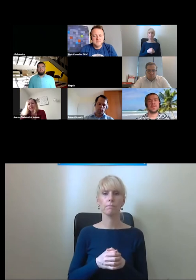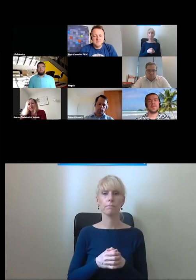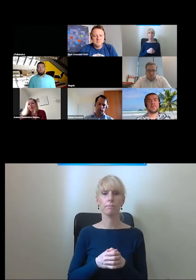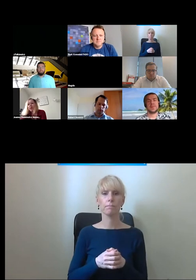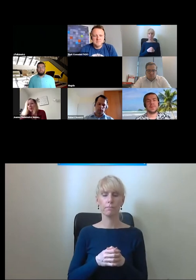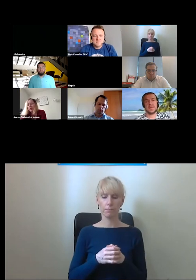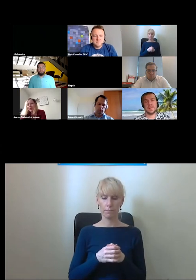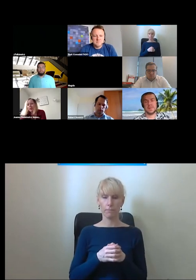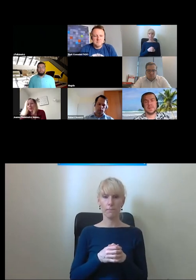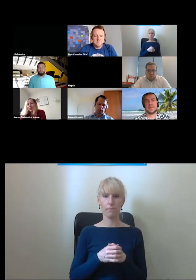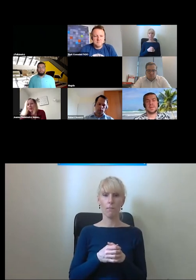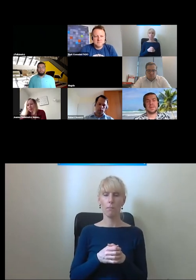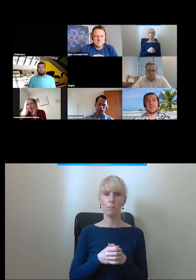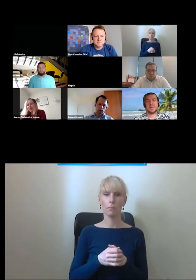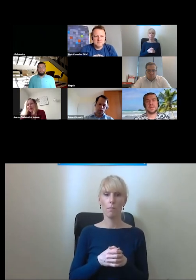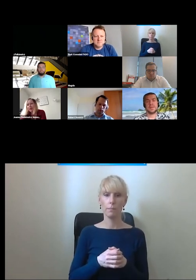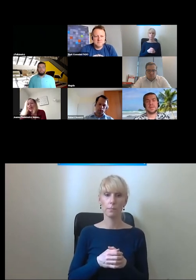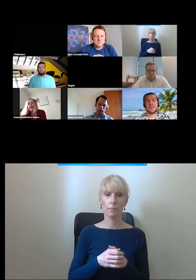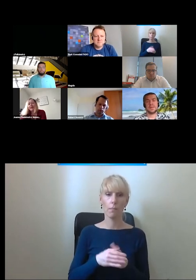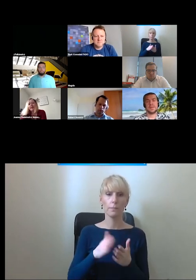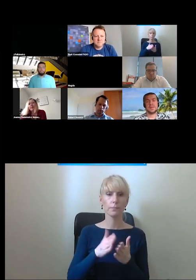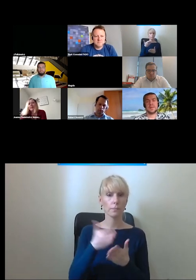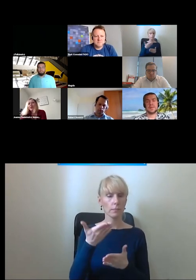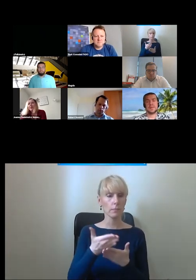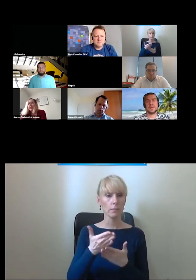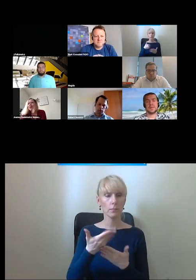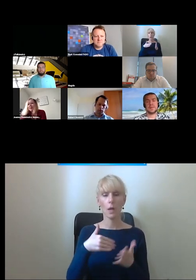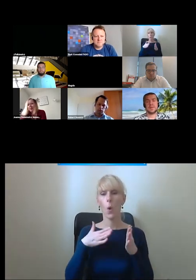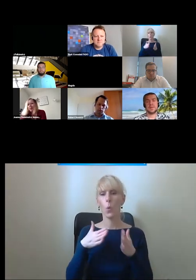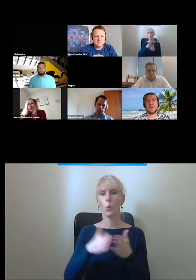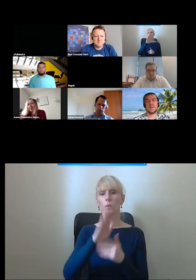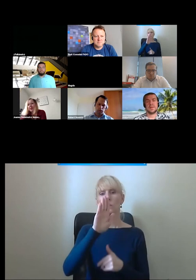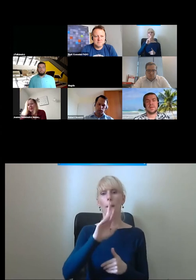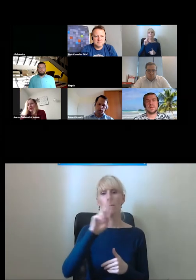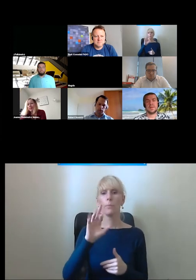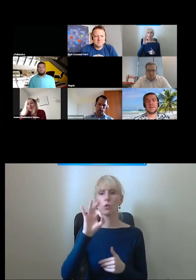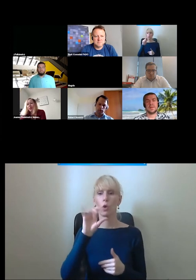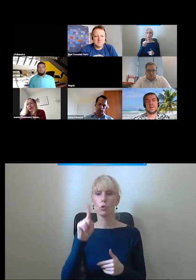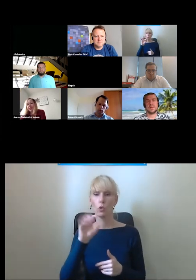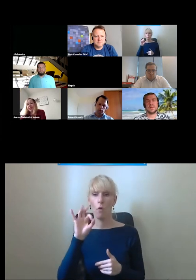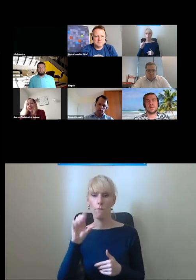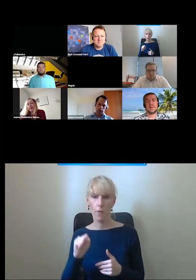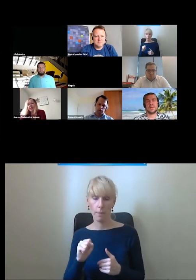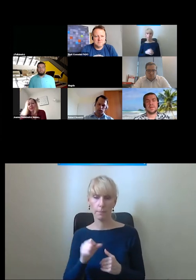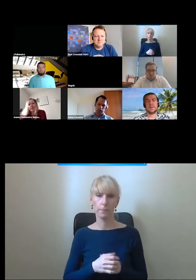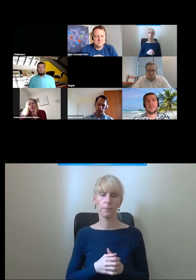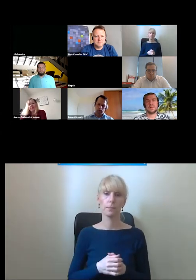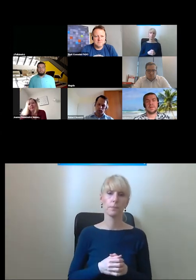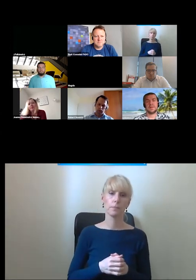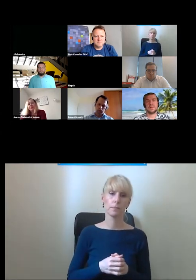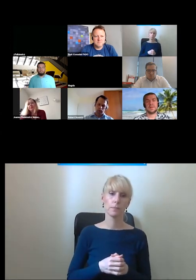też w takim naszym mniejszym obiekcie na ulicy Brzozowej także mieliśmy z nimi już kontakt parokrotny i